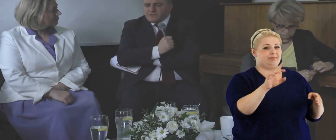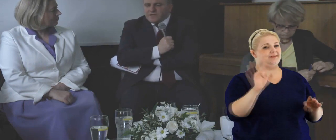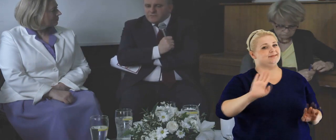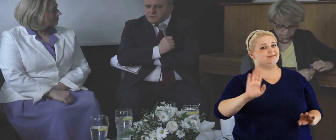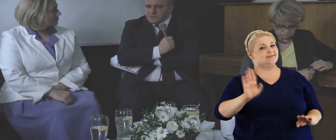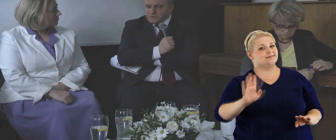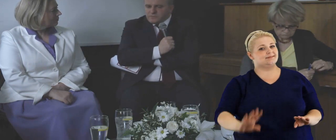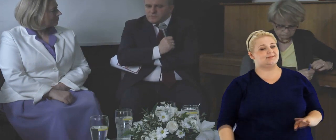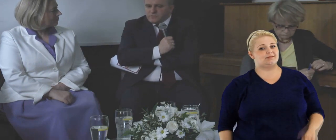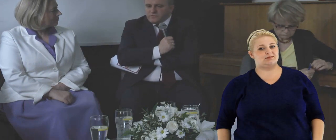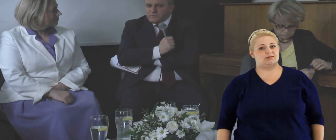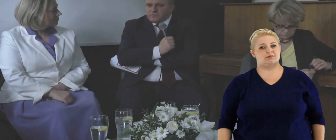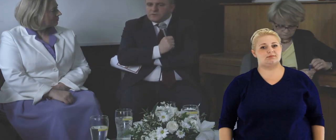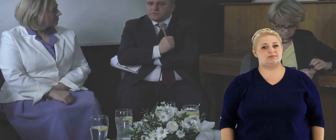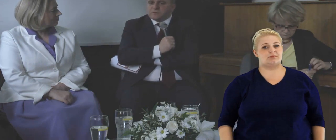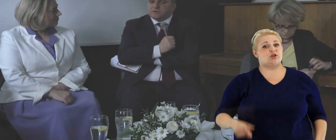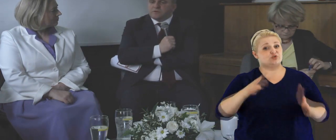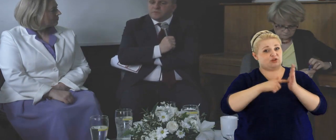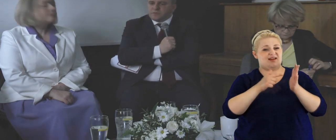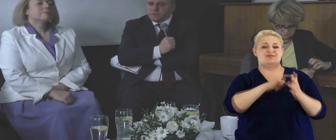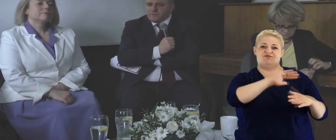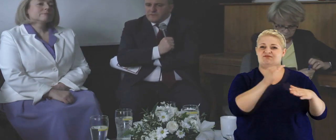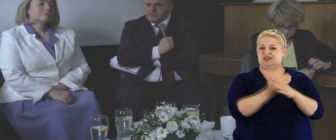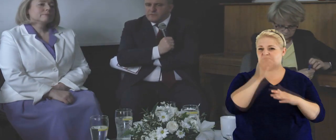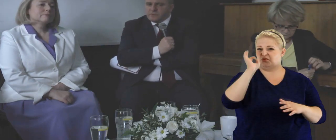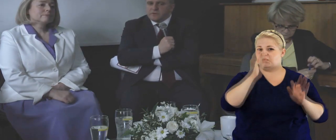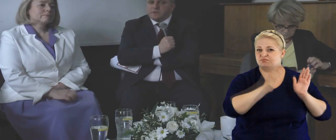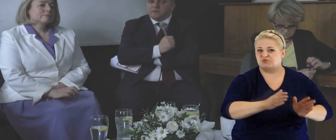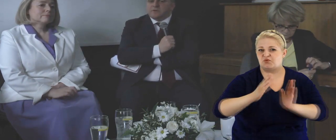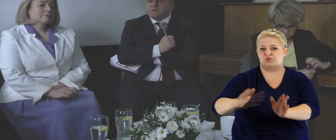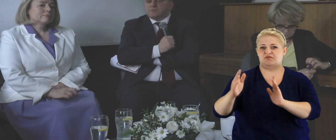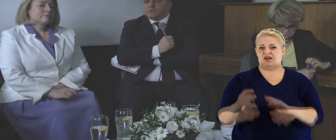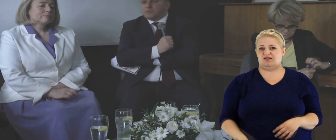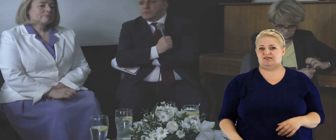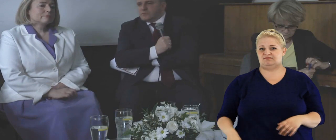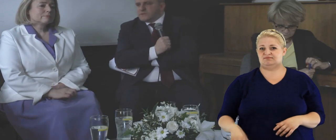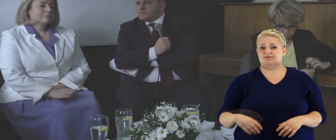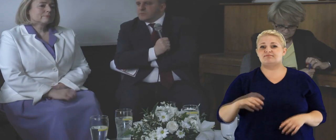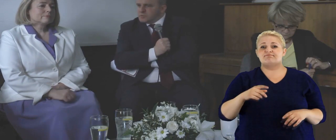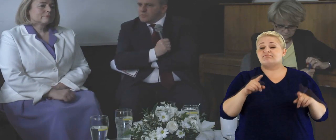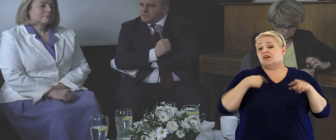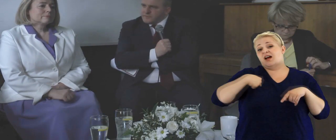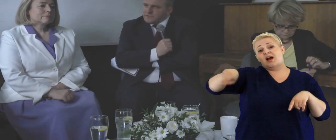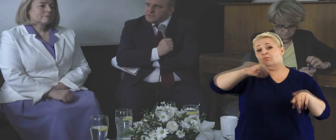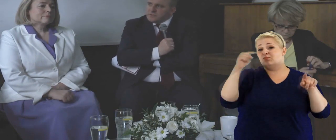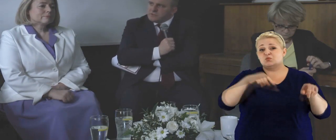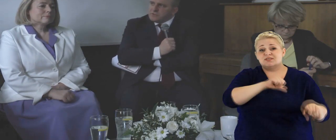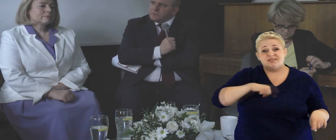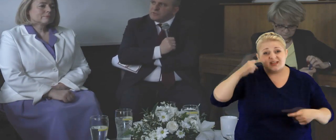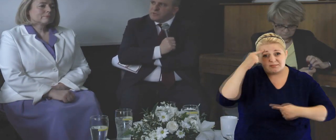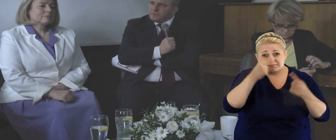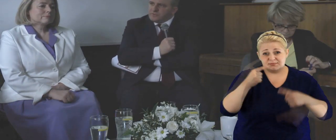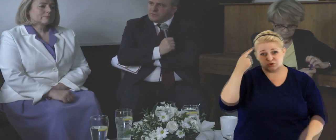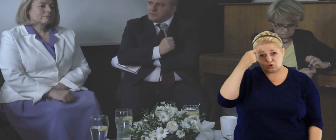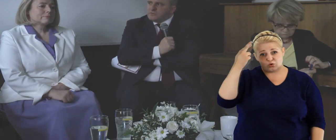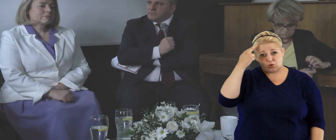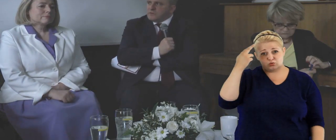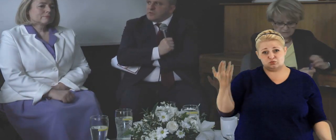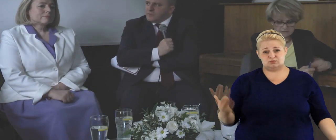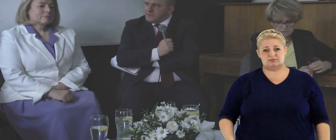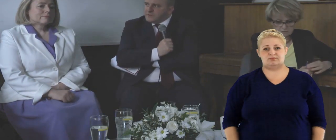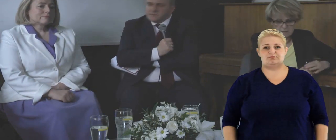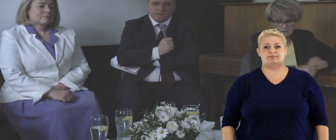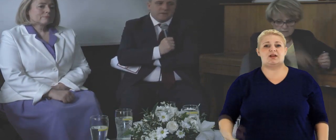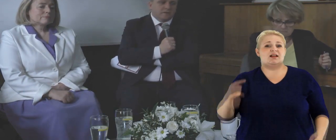Nie zamykajmy się na lobbystów, to są często dobrze przygotowane firmy. Posługujmy się swoim rozumem, to wystarczy. Oni przygotowują